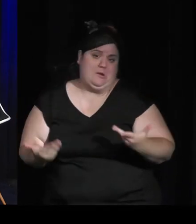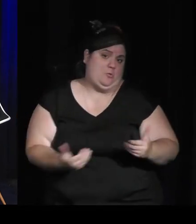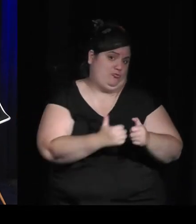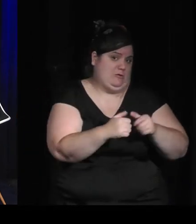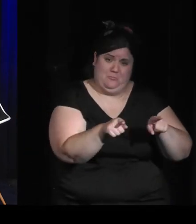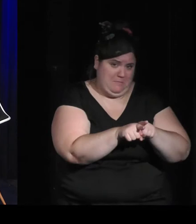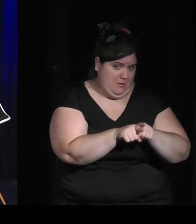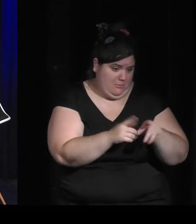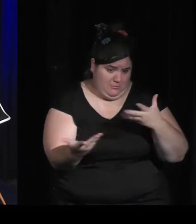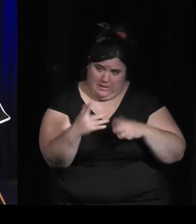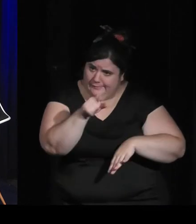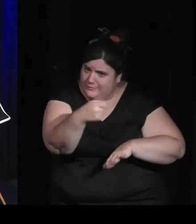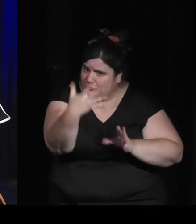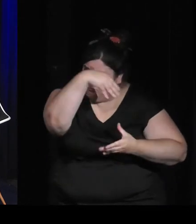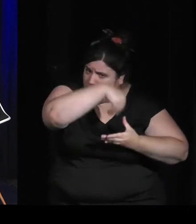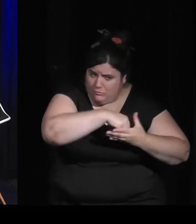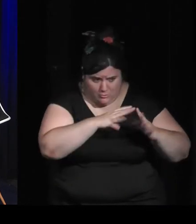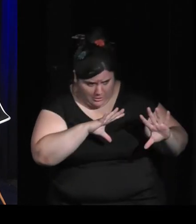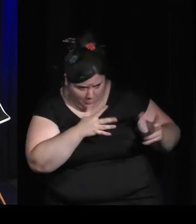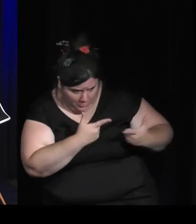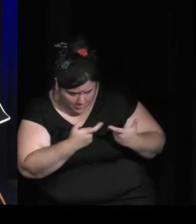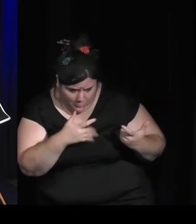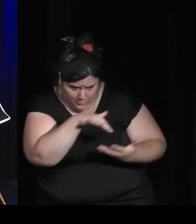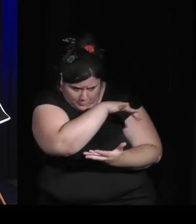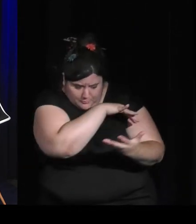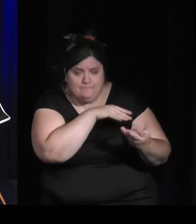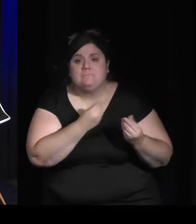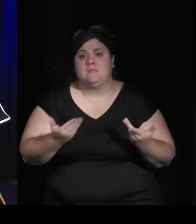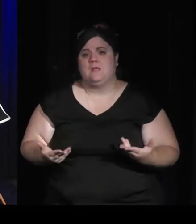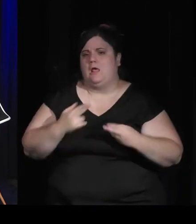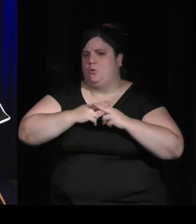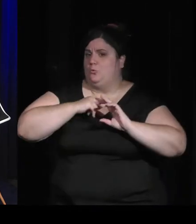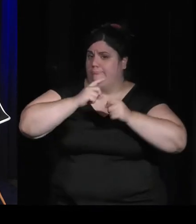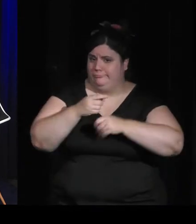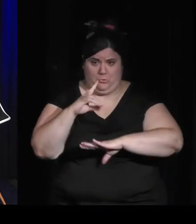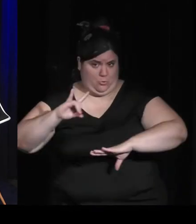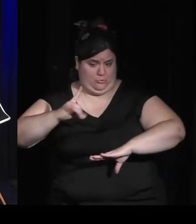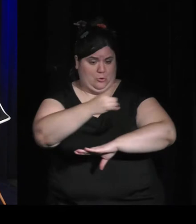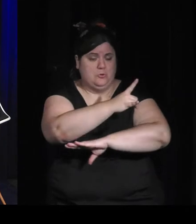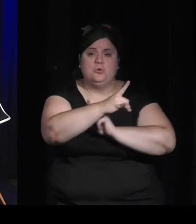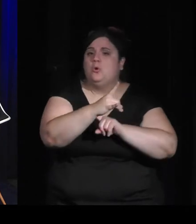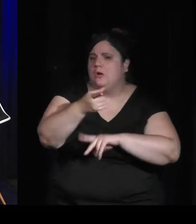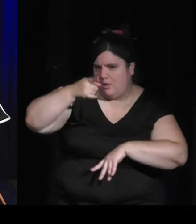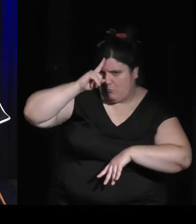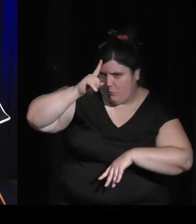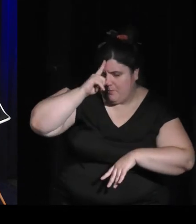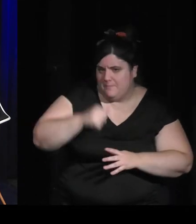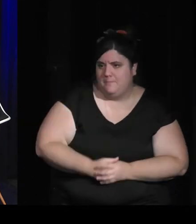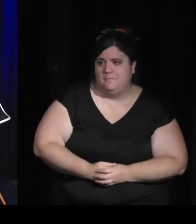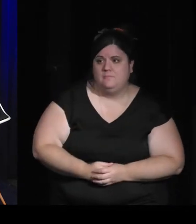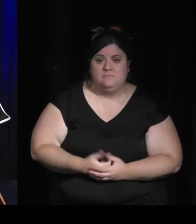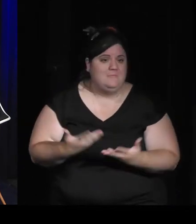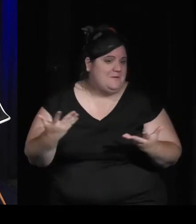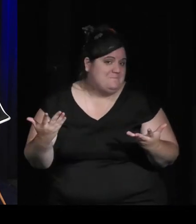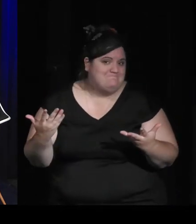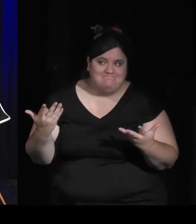pourquoi Dordogne et pourquoi j'ai voulu absolument garder ça ? Déjà parce que c'est un nom qui, internationalement, est